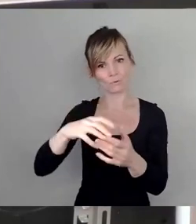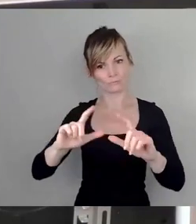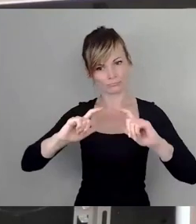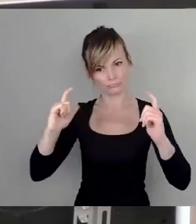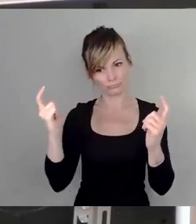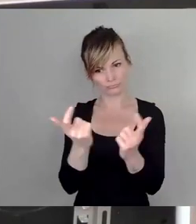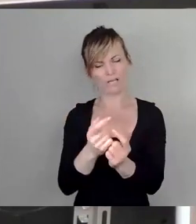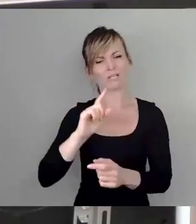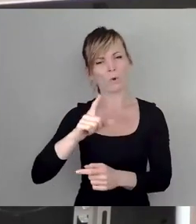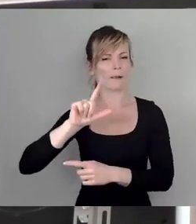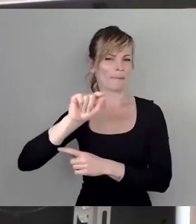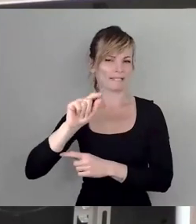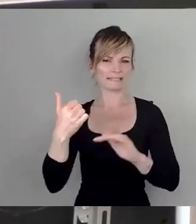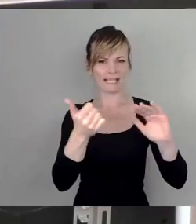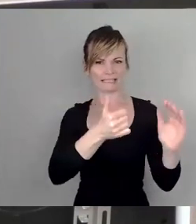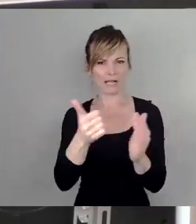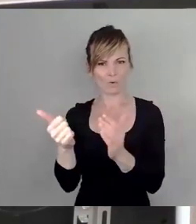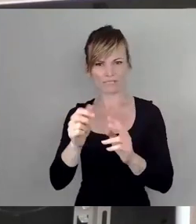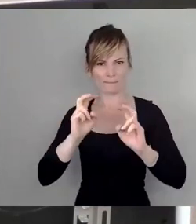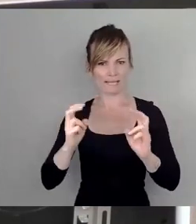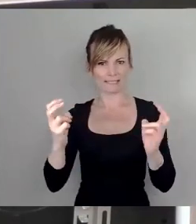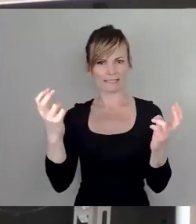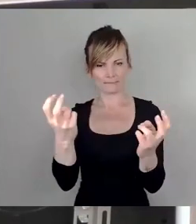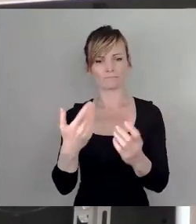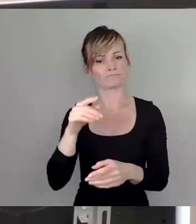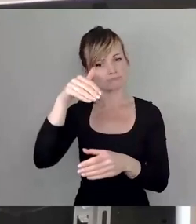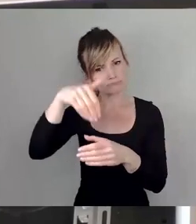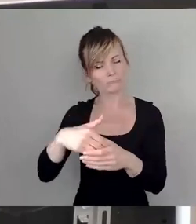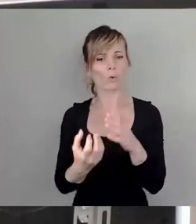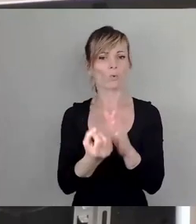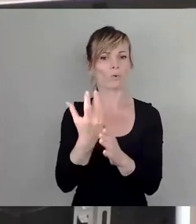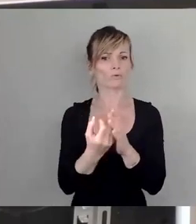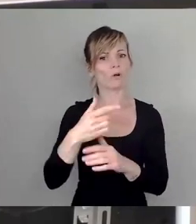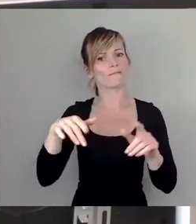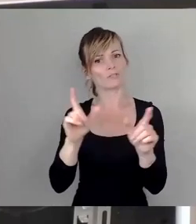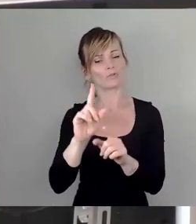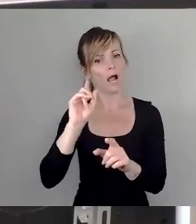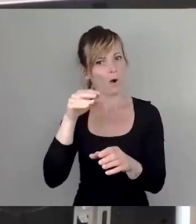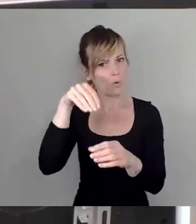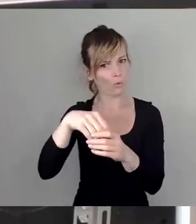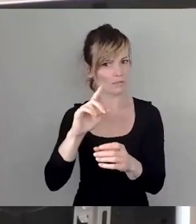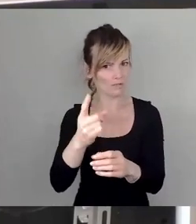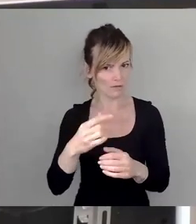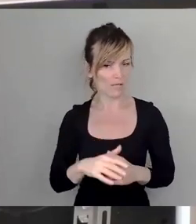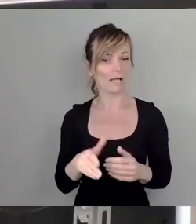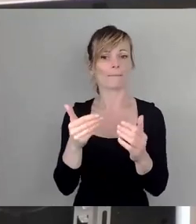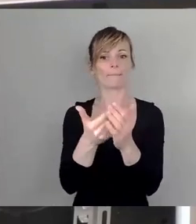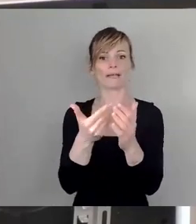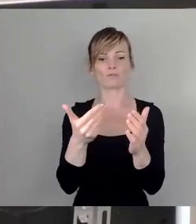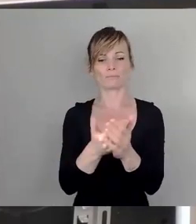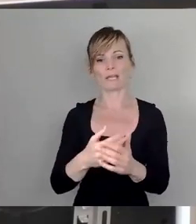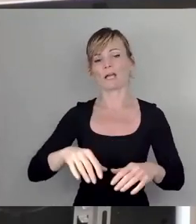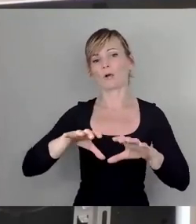soll, auch eine Veranstaltungsstätte für Kulturveranstaltungen werden soll. Als Beispiel habe ich in meiner Begründung die Quarterback Arena